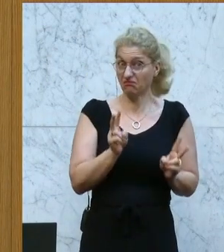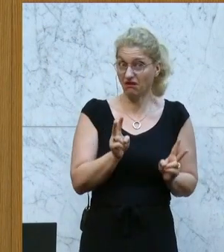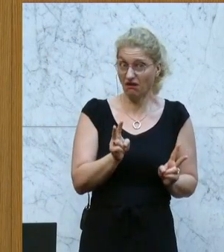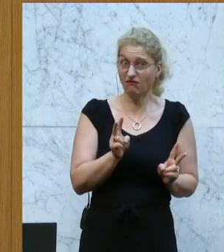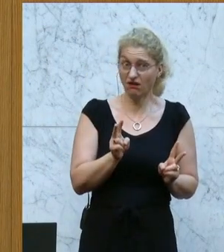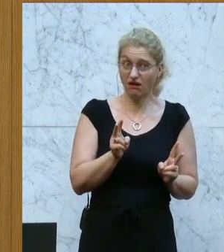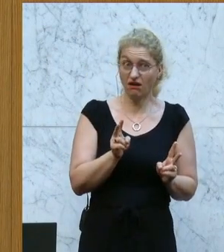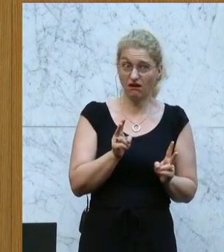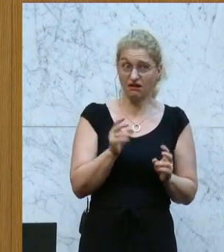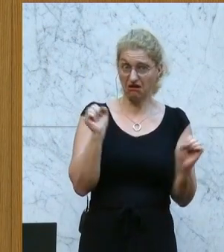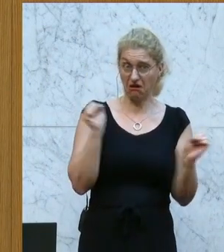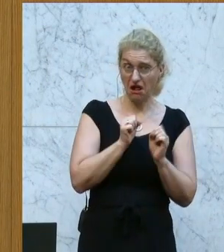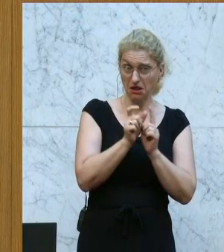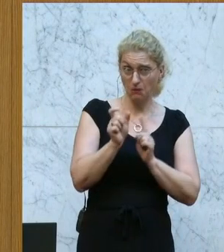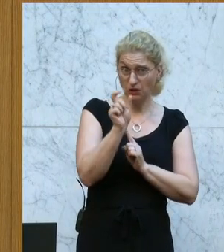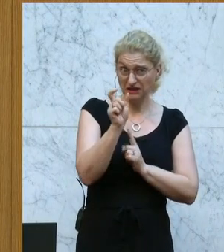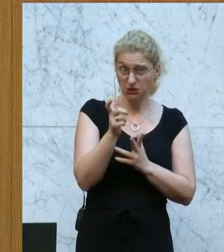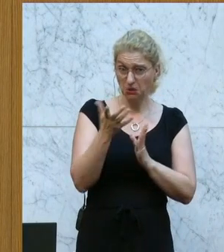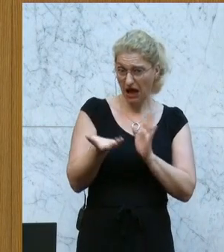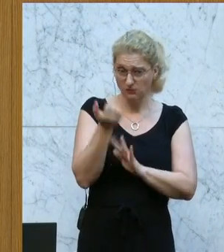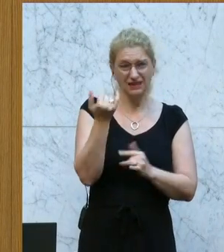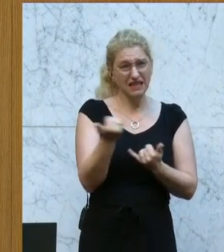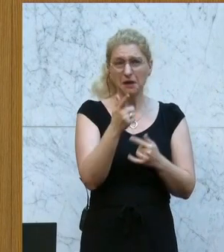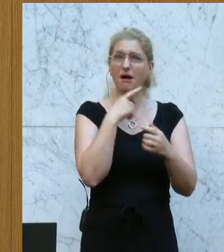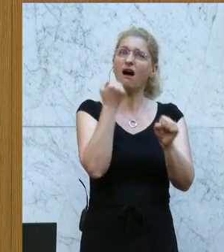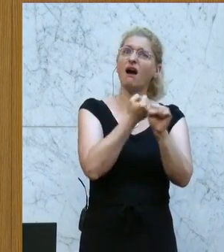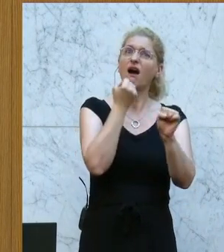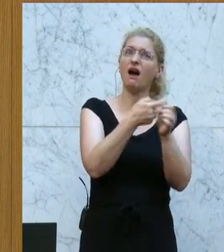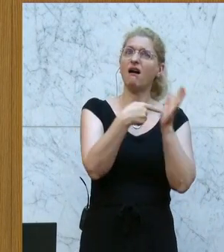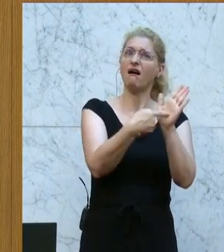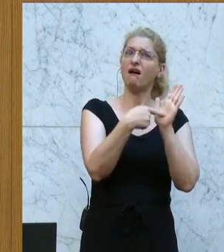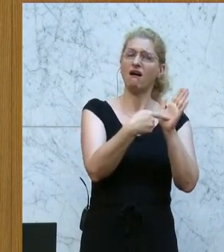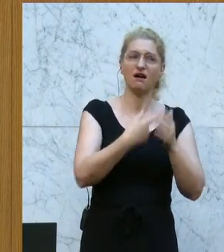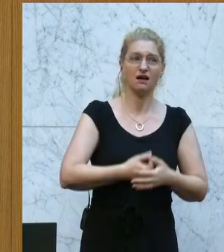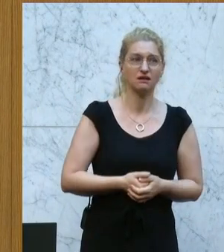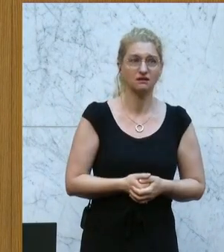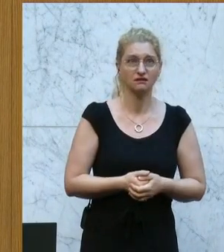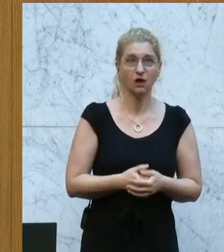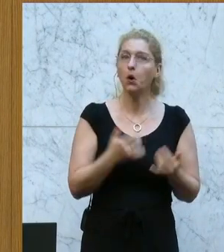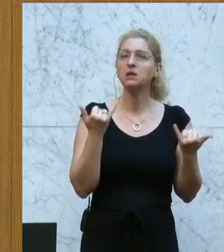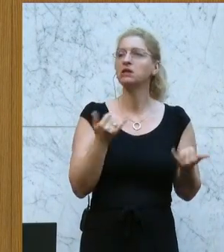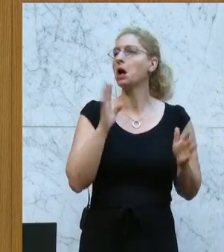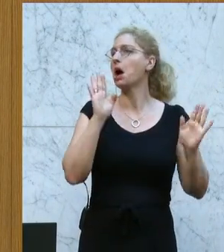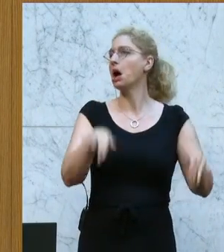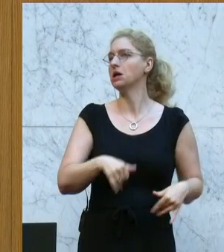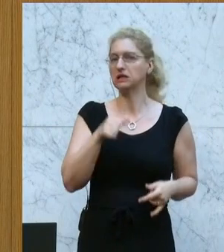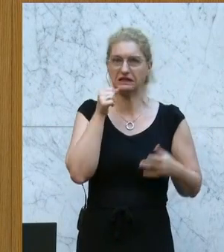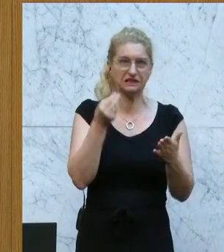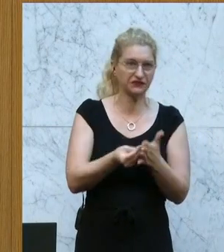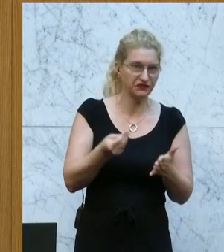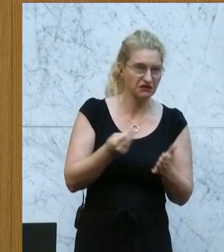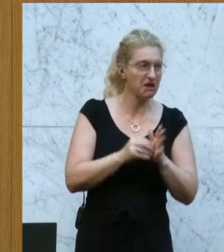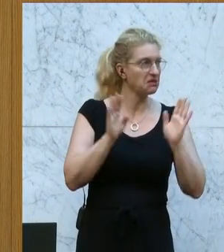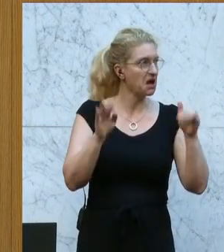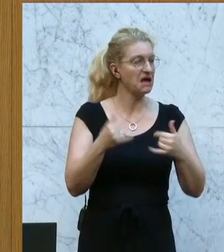Abschaffung der kalten Progression immer auf Ihre Fahnen geheftet. Und jetzt ist es alles nichts mehr wert. Jetzt suchen wir uns halt das